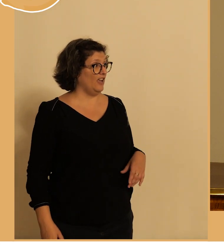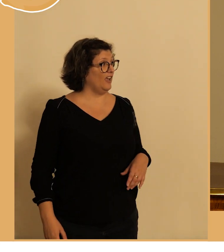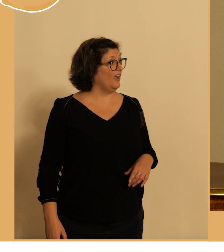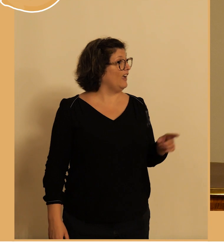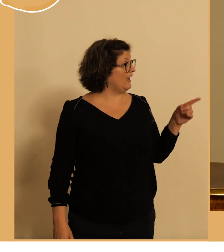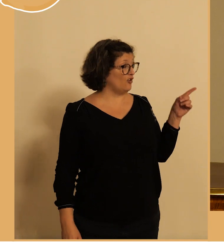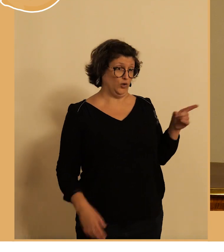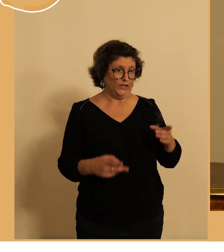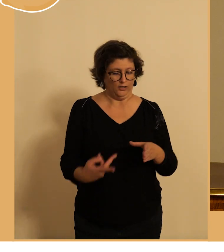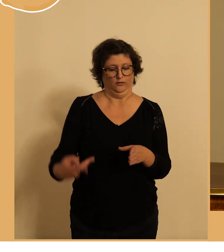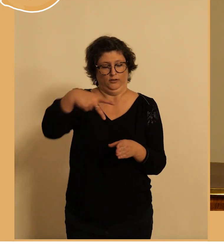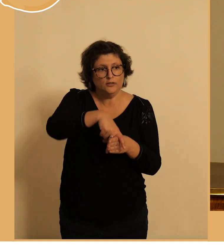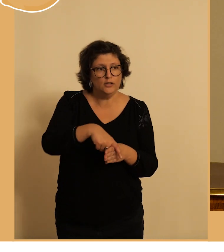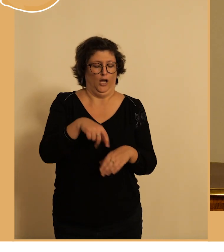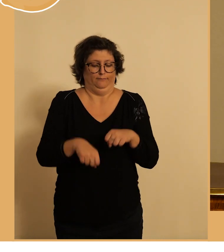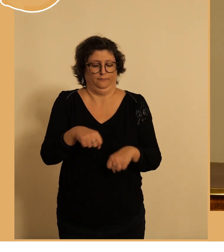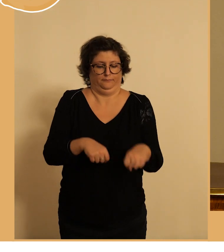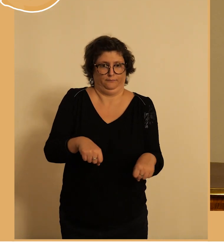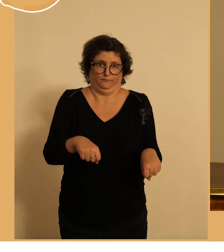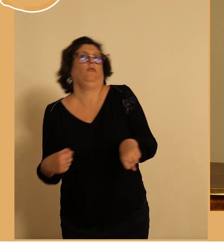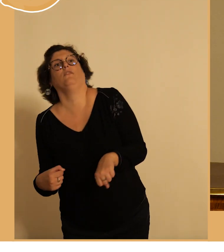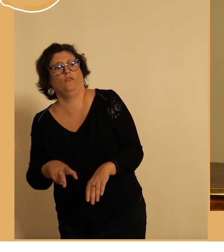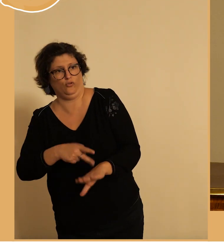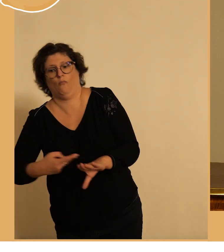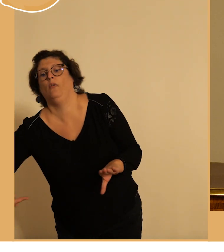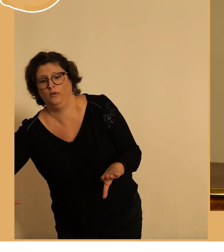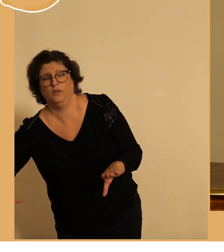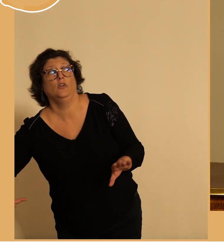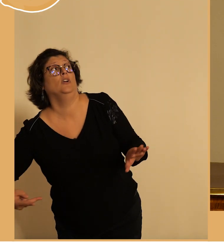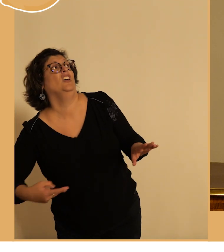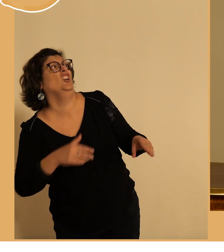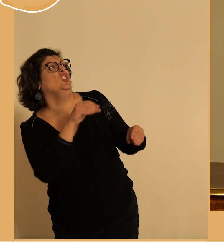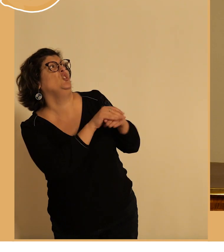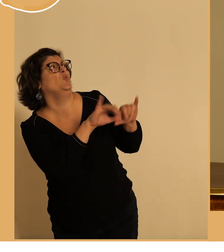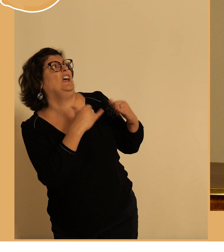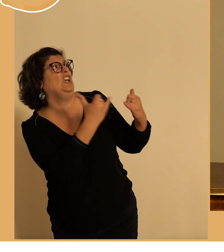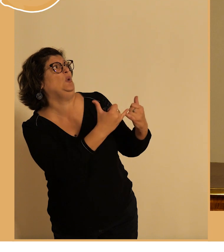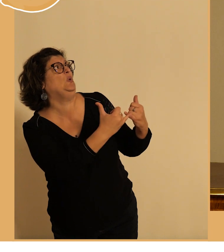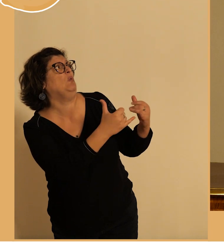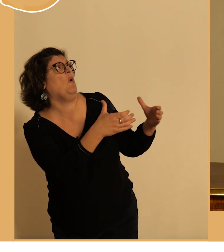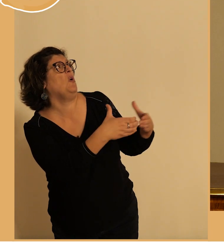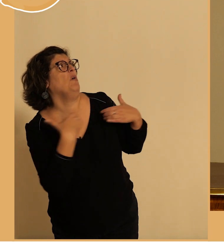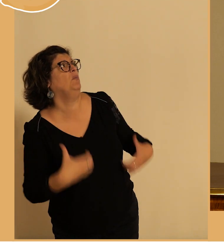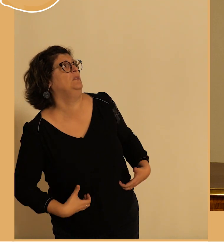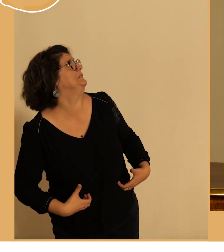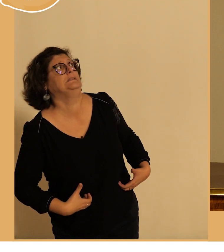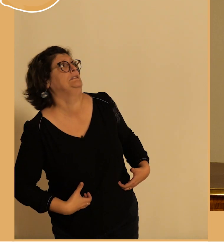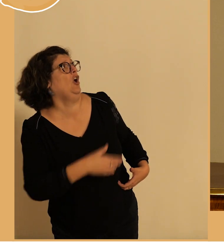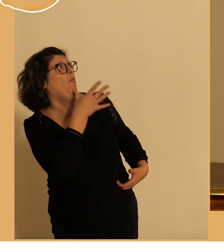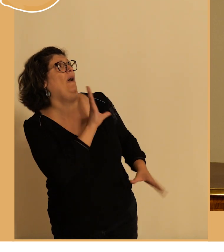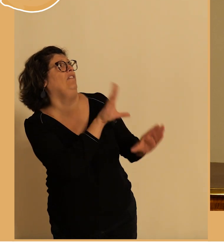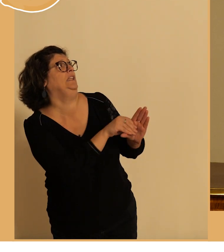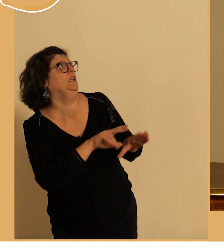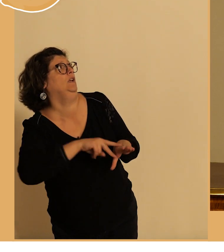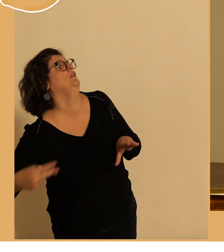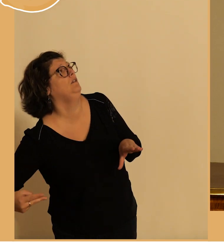-Luc Porel est un fan du vélo merci pour votre attention et nous laissons